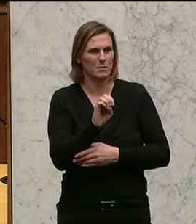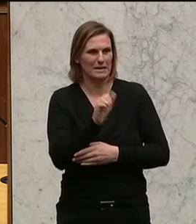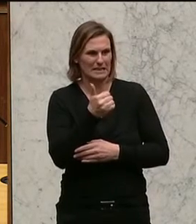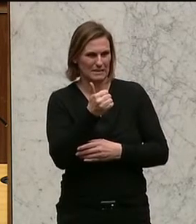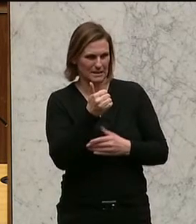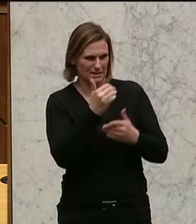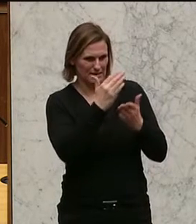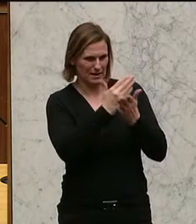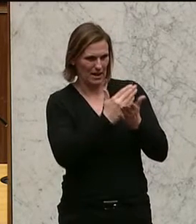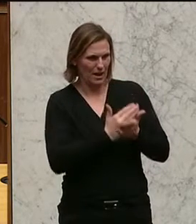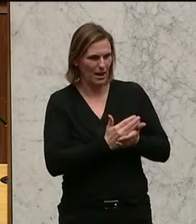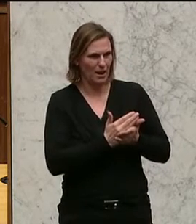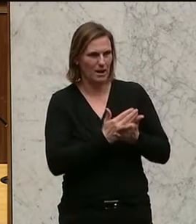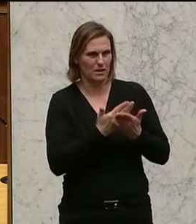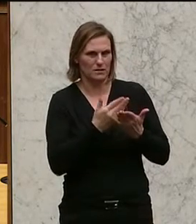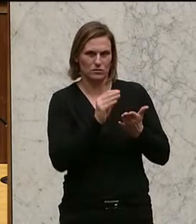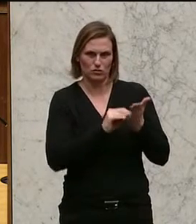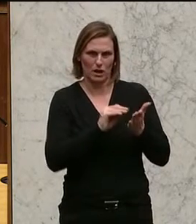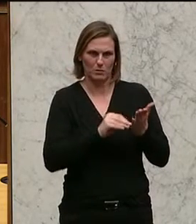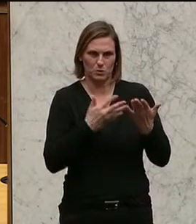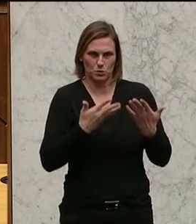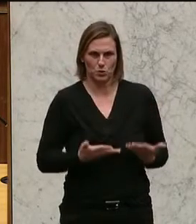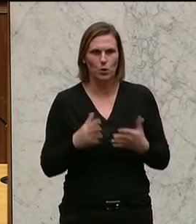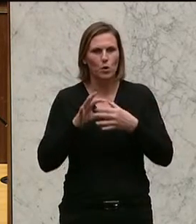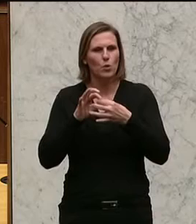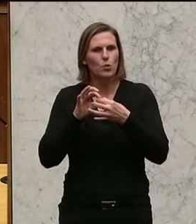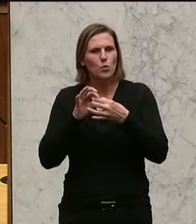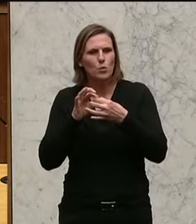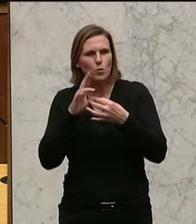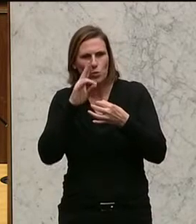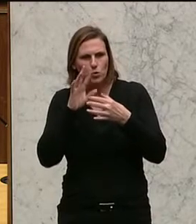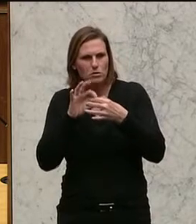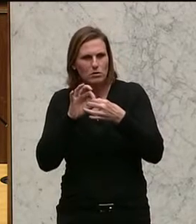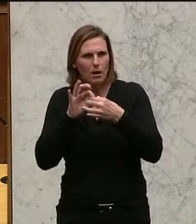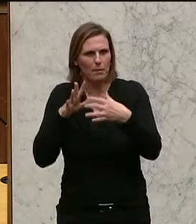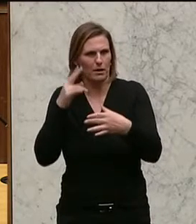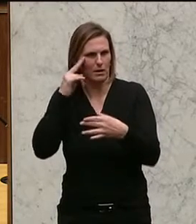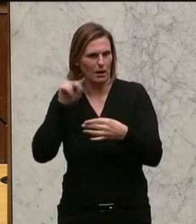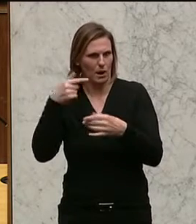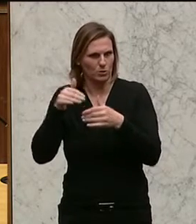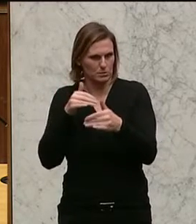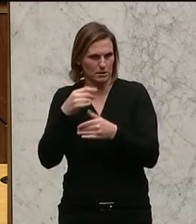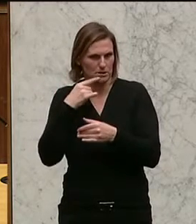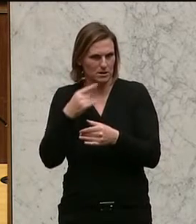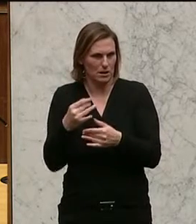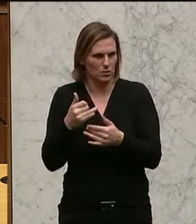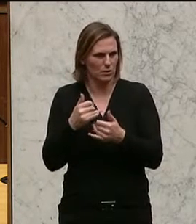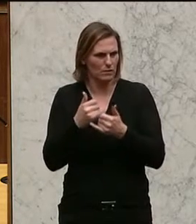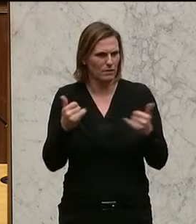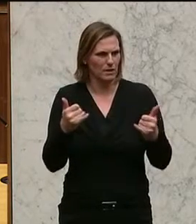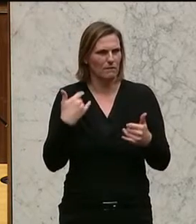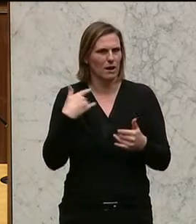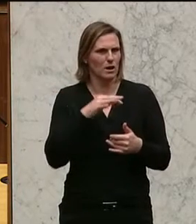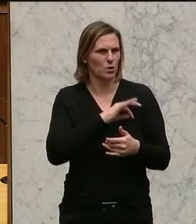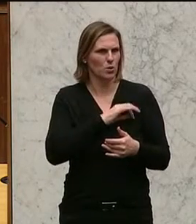sind so geschrieben, unabhängig davon, was der Außenminister sagt und was viele andere von den Regierungsparteien gesagt hätten, als ob sie vom Kollegen Strolz